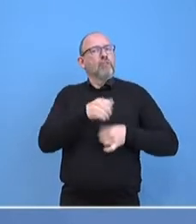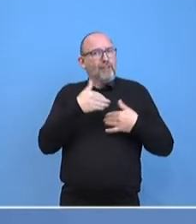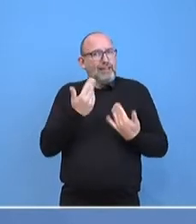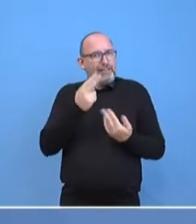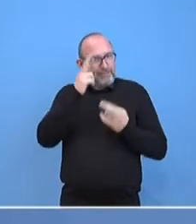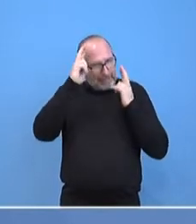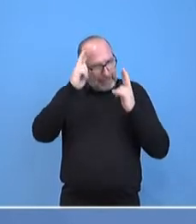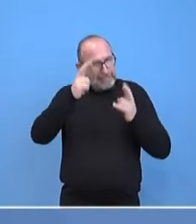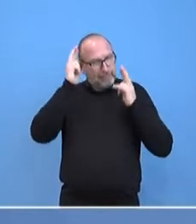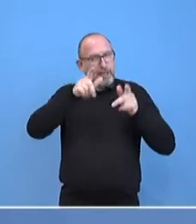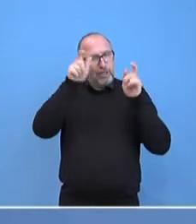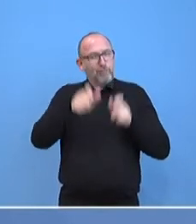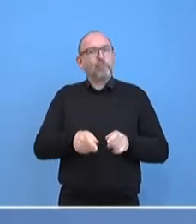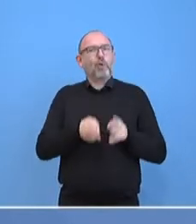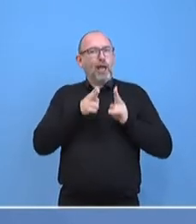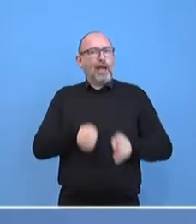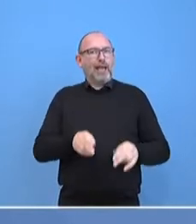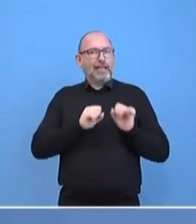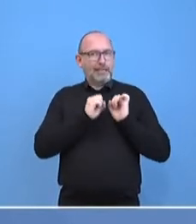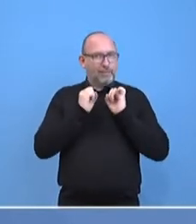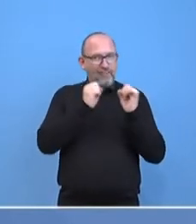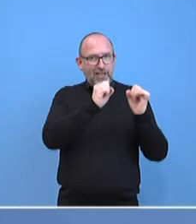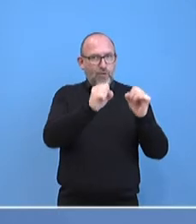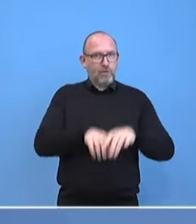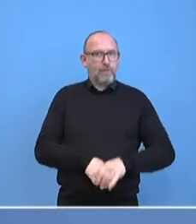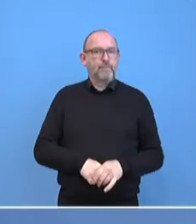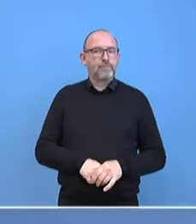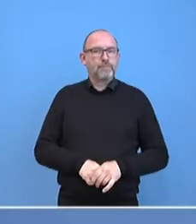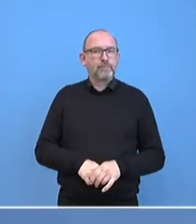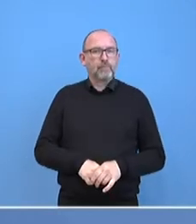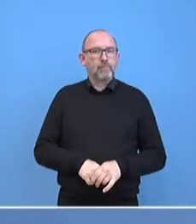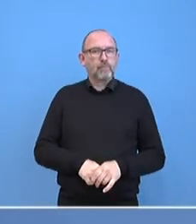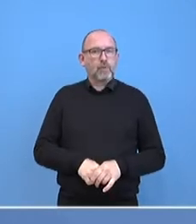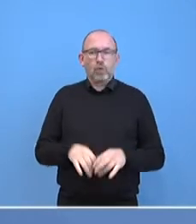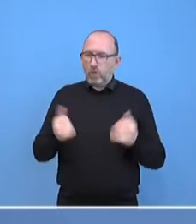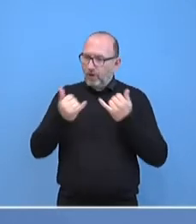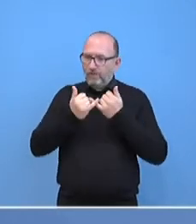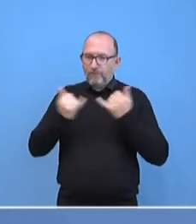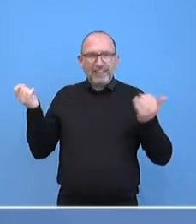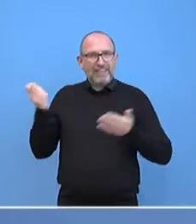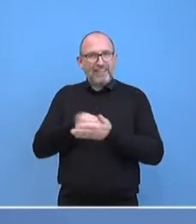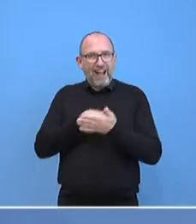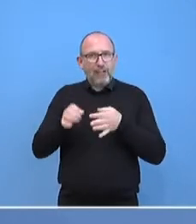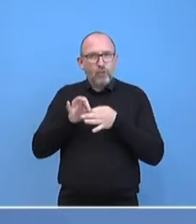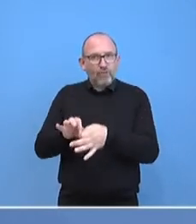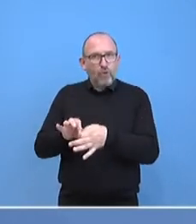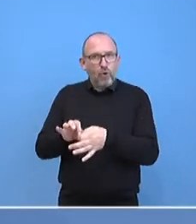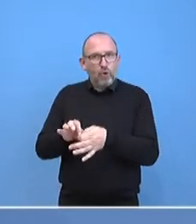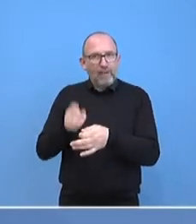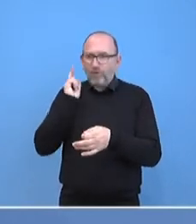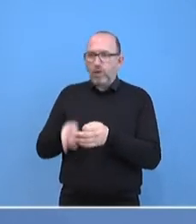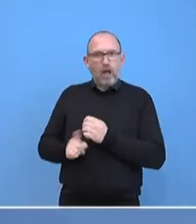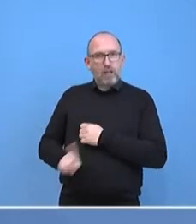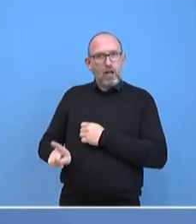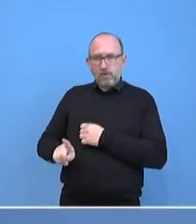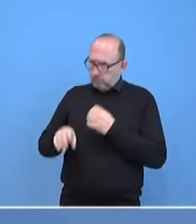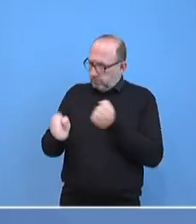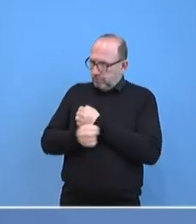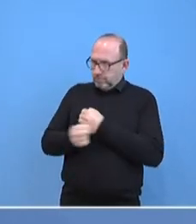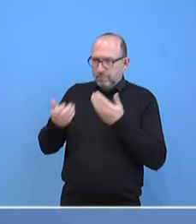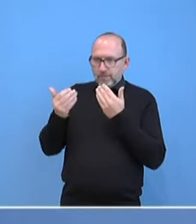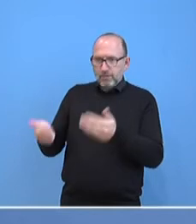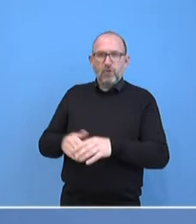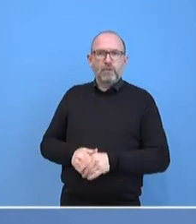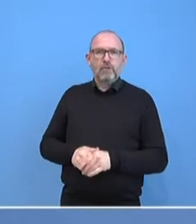die klare Verurteilung der Art und Weise, wie die Wahlen durchgeführt werden, all das drückt sich in diesem